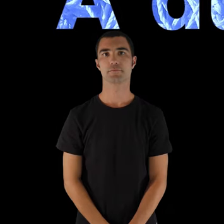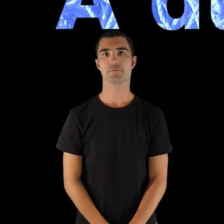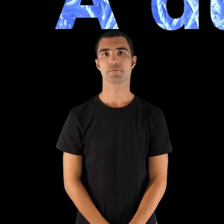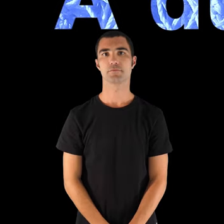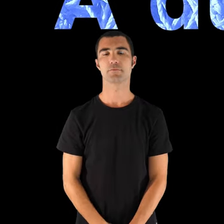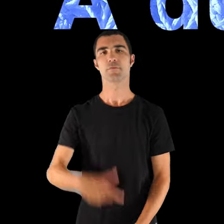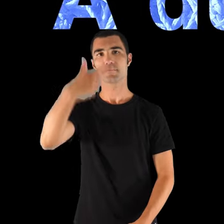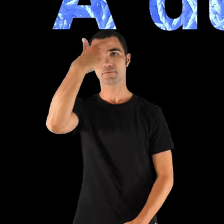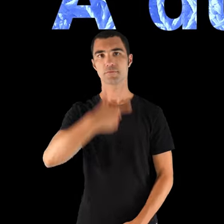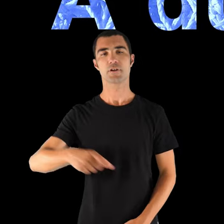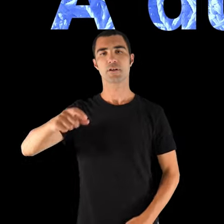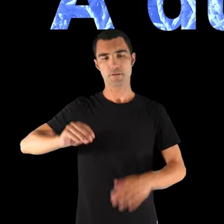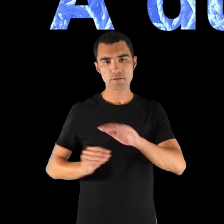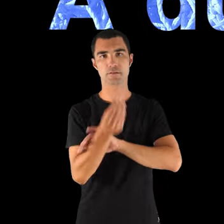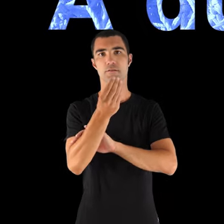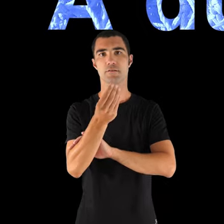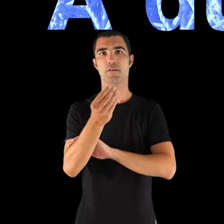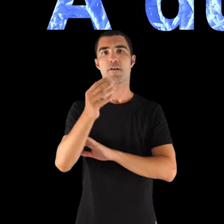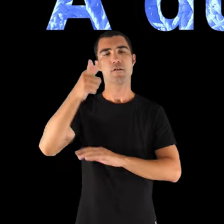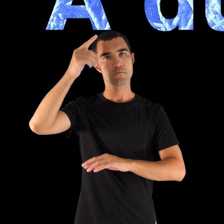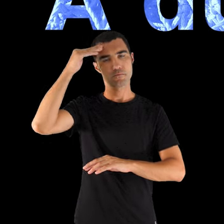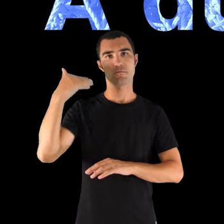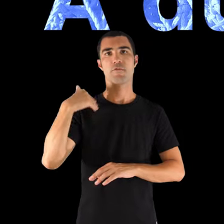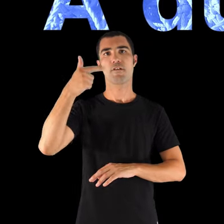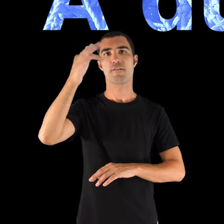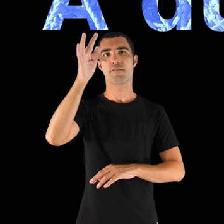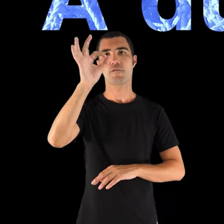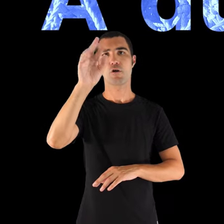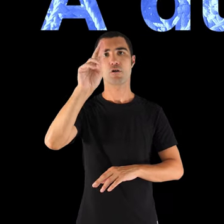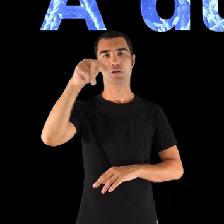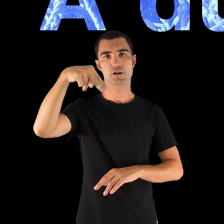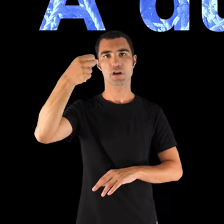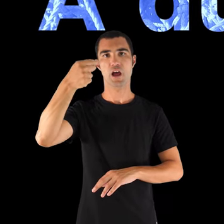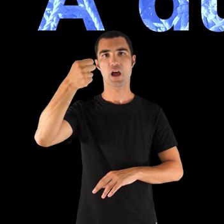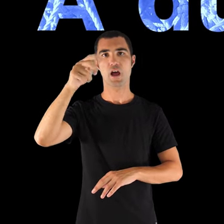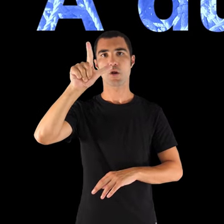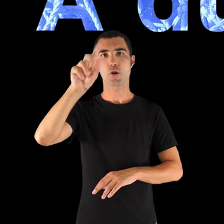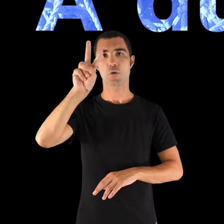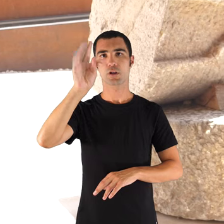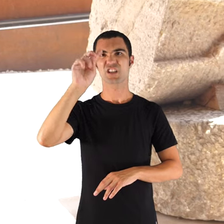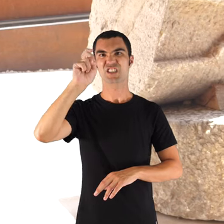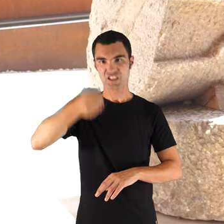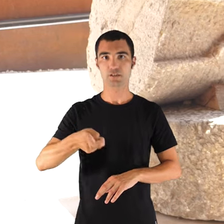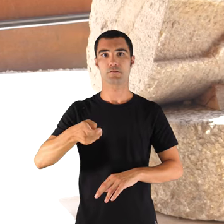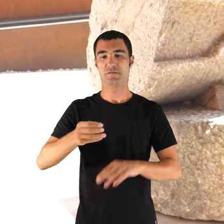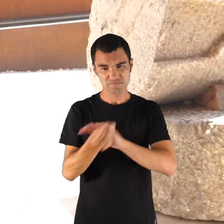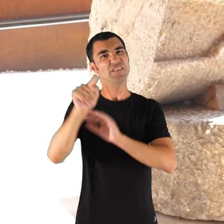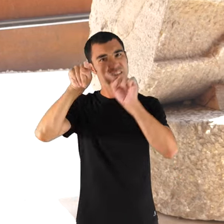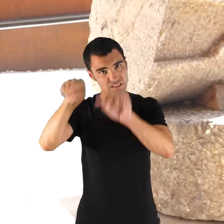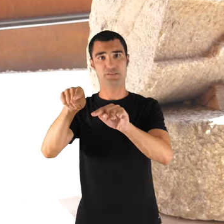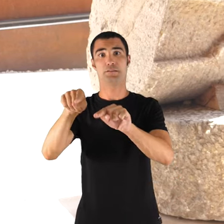No vaig néixer a Fornaluig. Però vaig néixer a Fornaluig mateix. No vaig néixer a Palma.